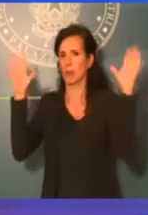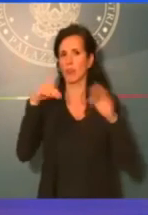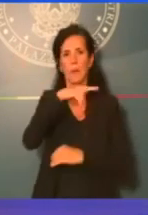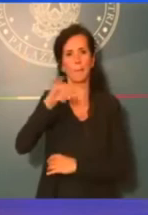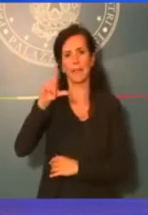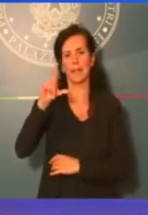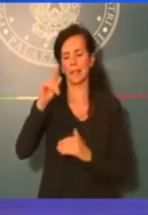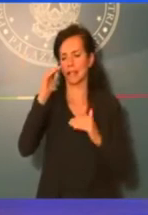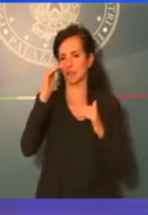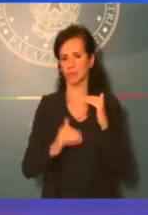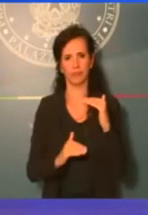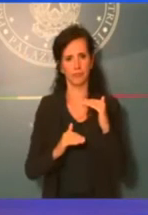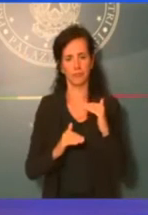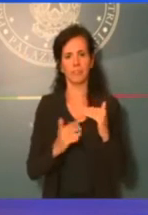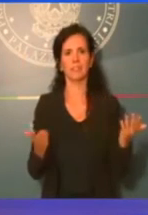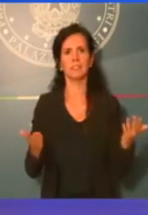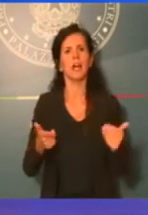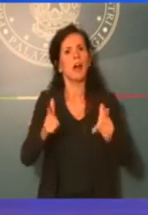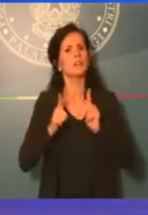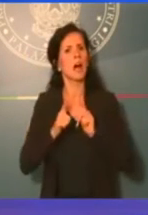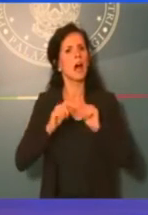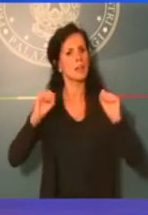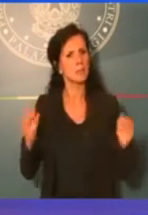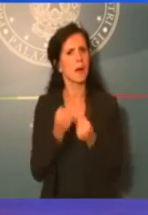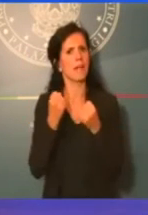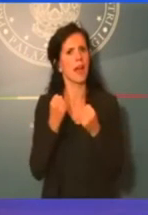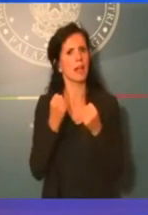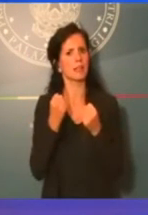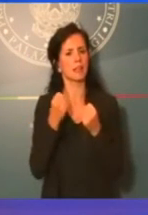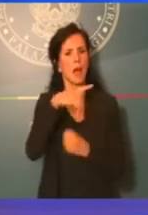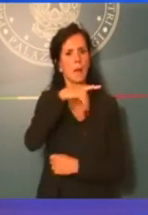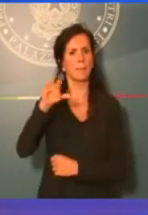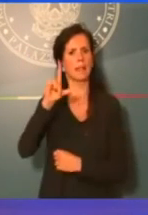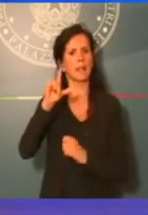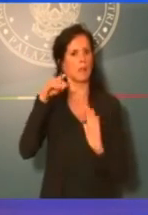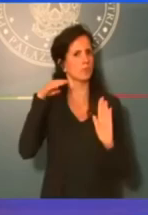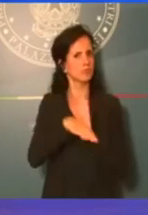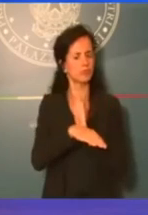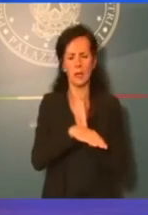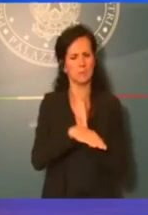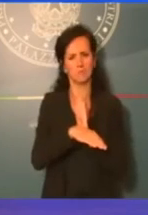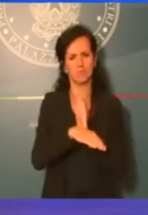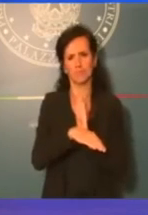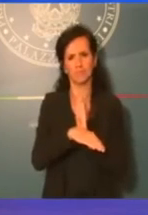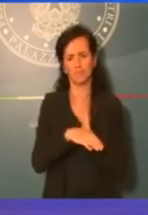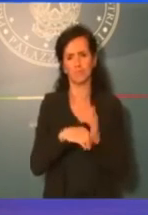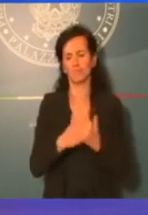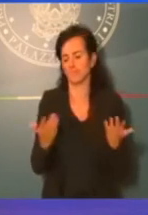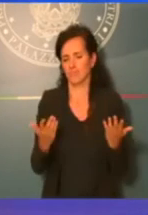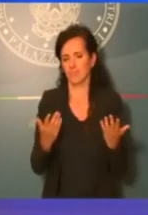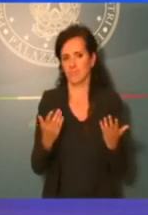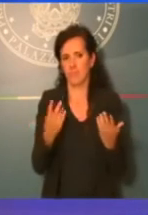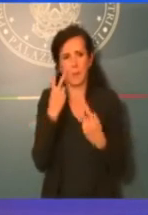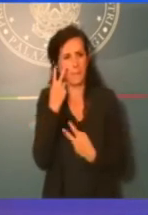che non dobbiamo lasciarci spaventare adesso dal calo del PIL che è ampiamente previsto, salvo